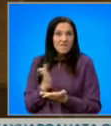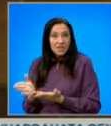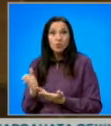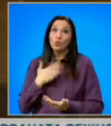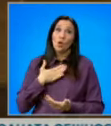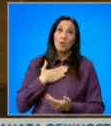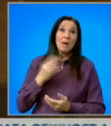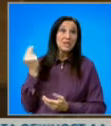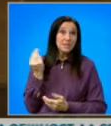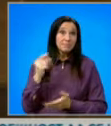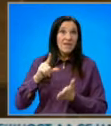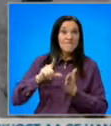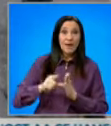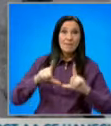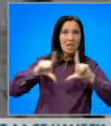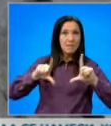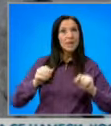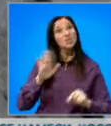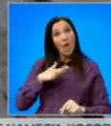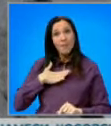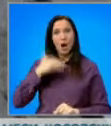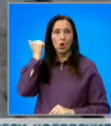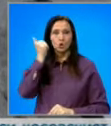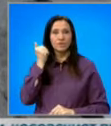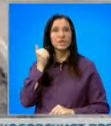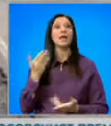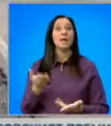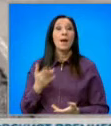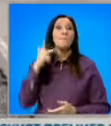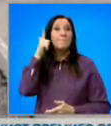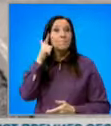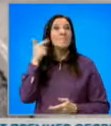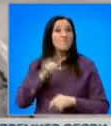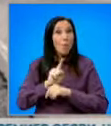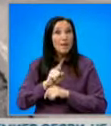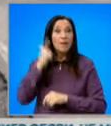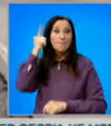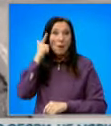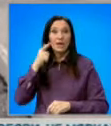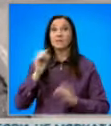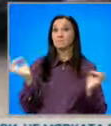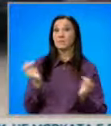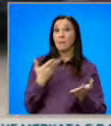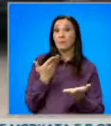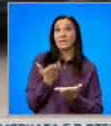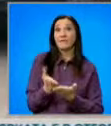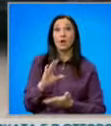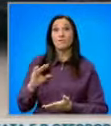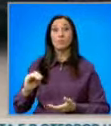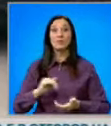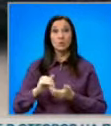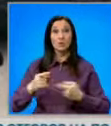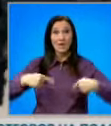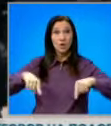сръбски временни табели, има и косовски. Такмо в този момент в Белград е специалният представител на Евросъюза за региона Мирослав